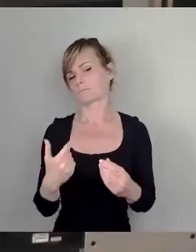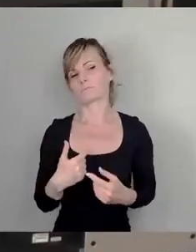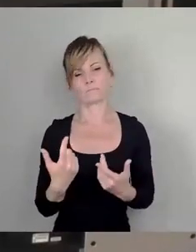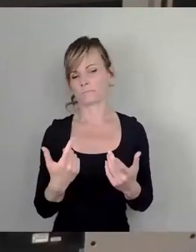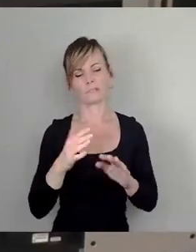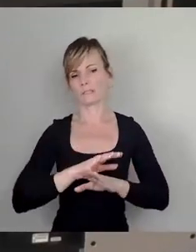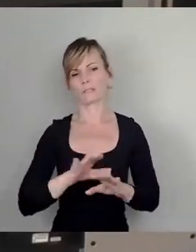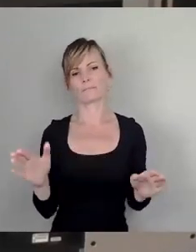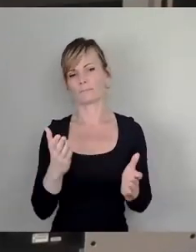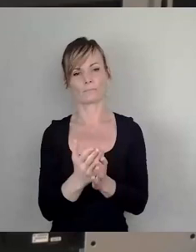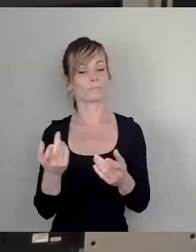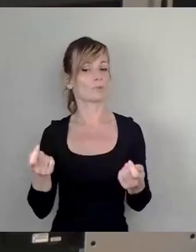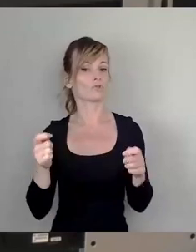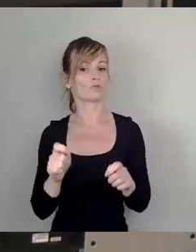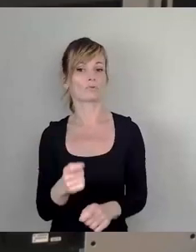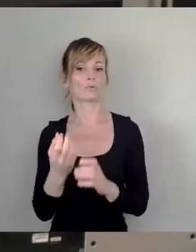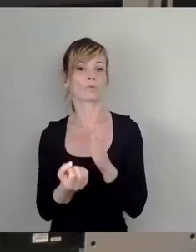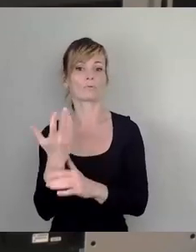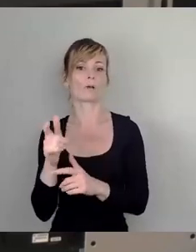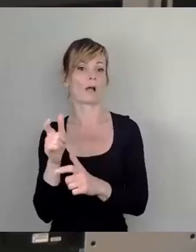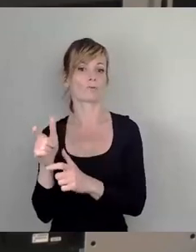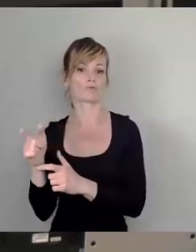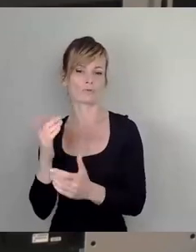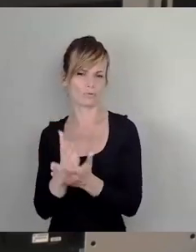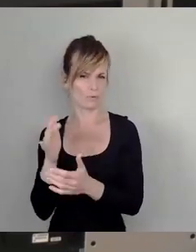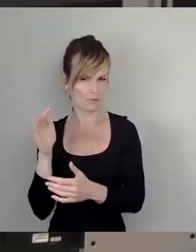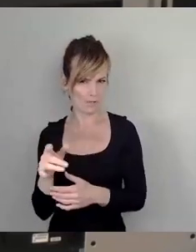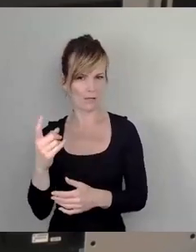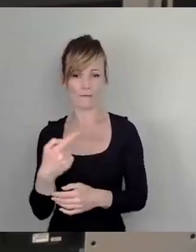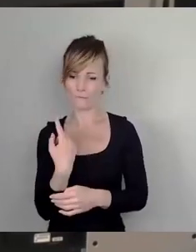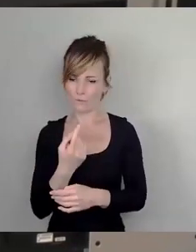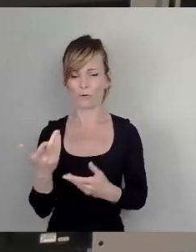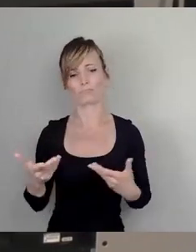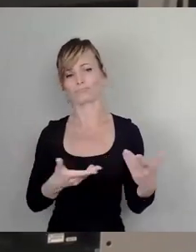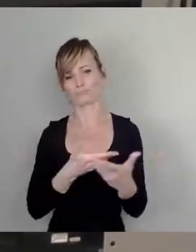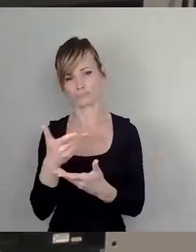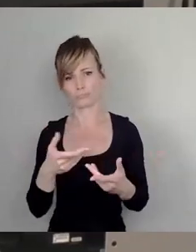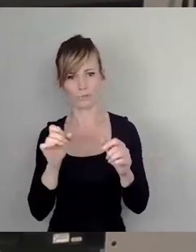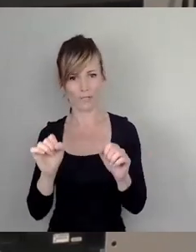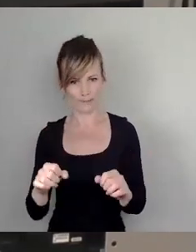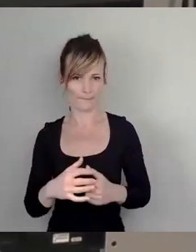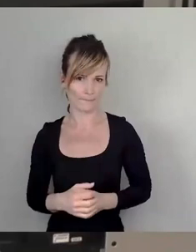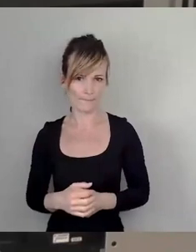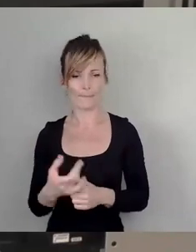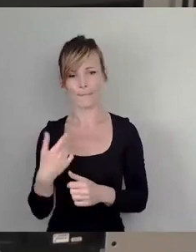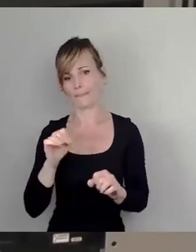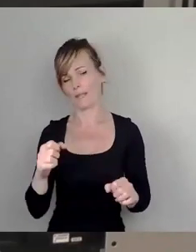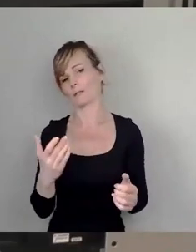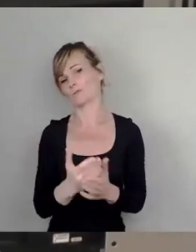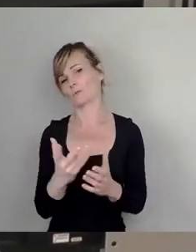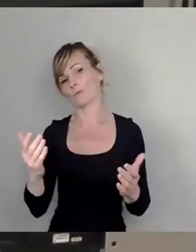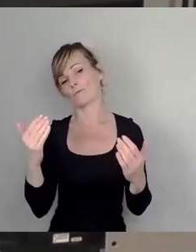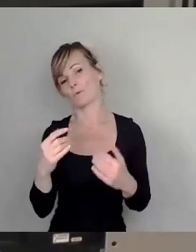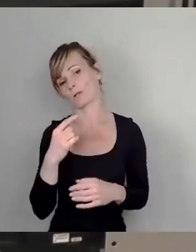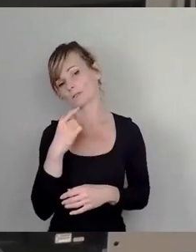Beschluss des Kulturausschusses, über den man hier sprechen kann. Und ich kann schon mal vorweg nehmen,